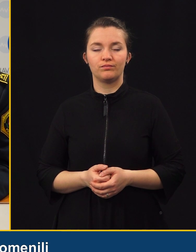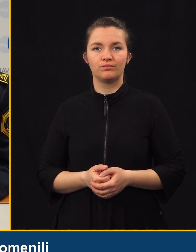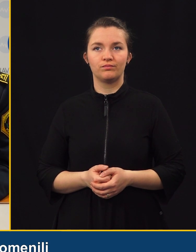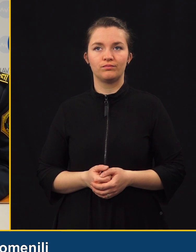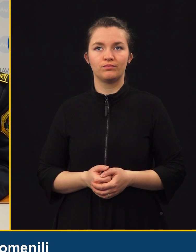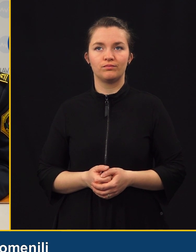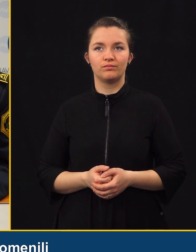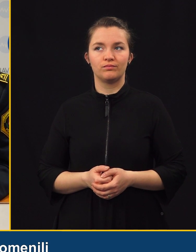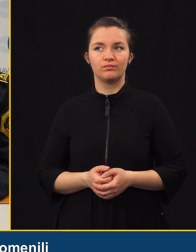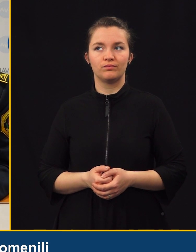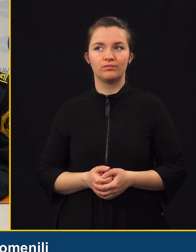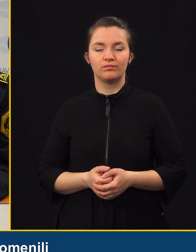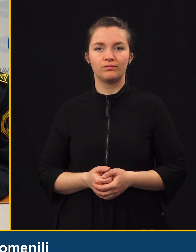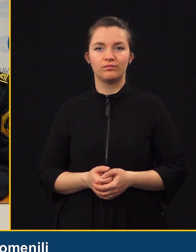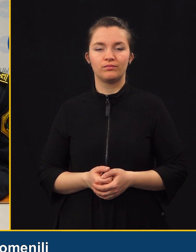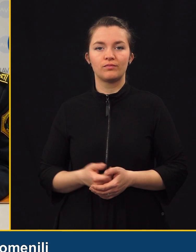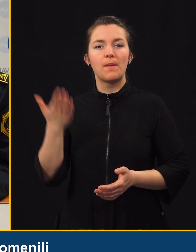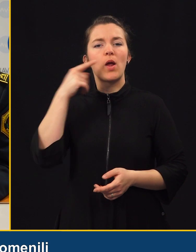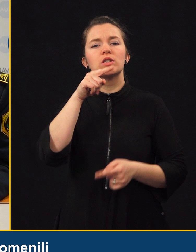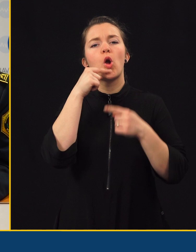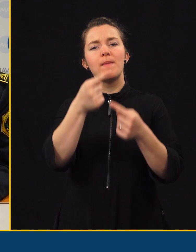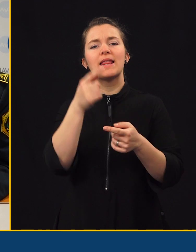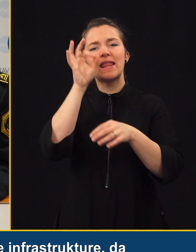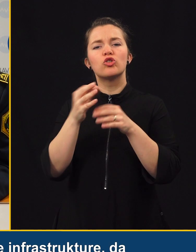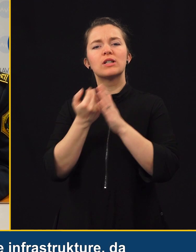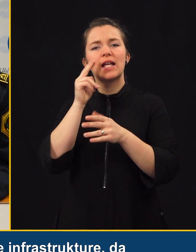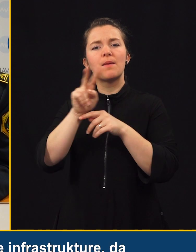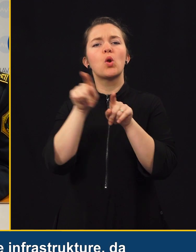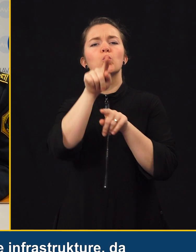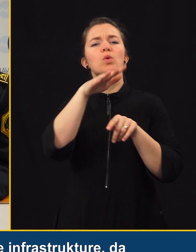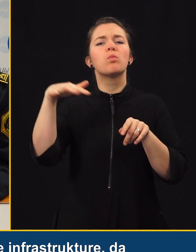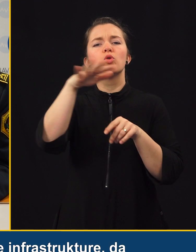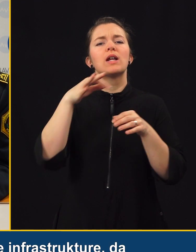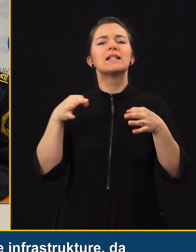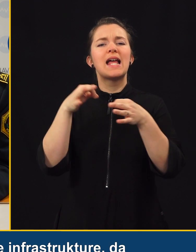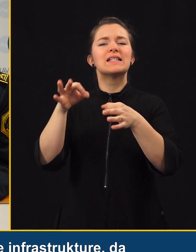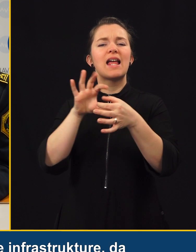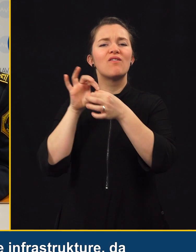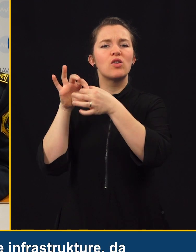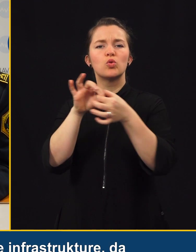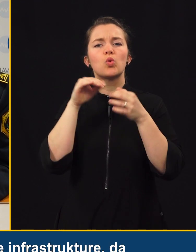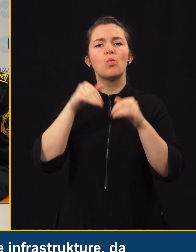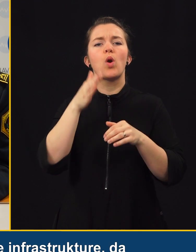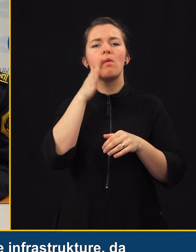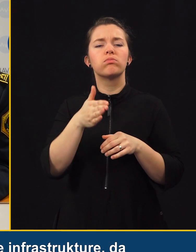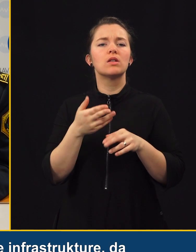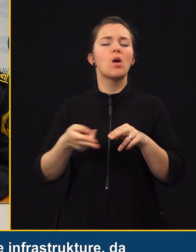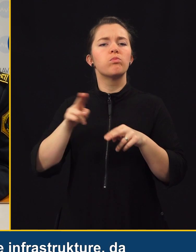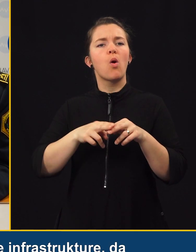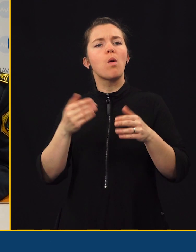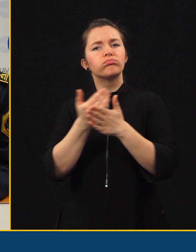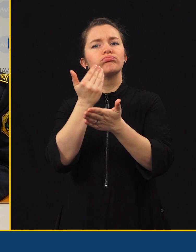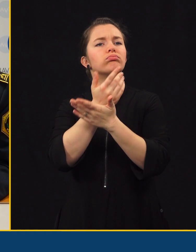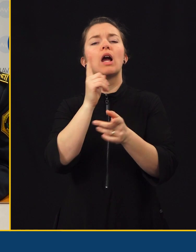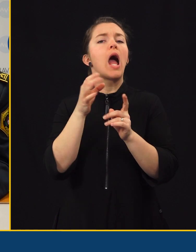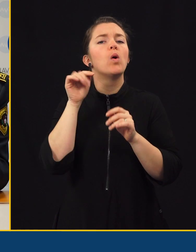prejte ste v njeno te glavne tri uspravstve za naprej, ste v izpostavljali tudi v to področje čestne infrastrukture, da moramo biti bolj ambriciozni.